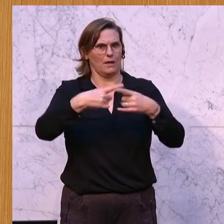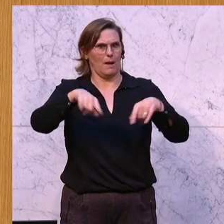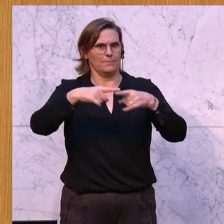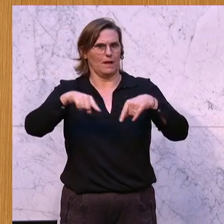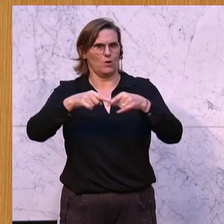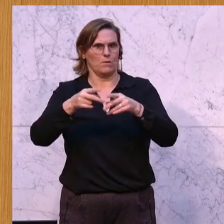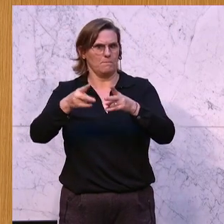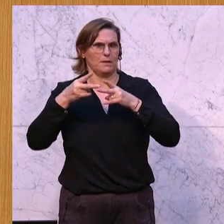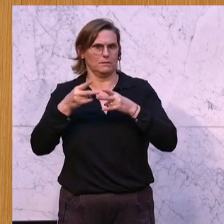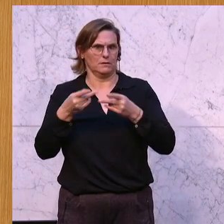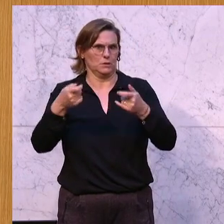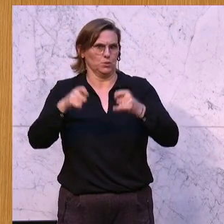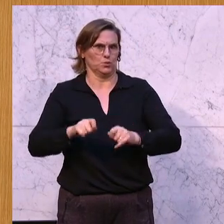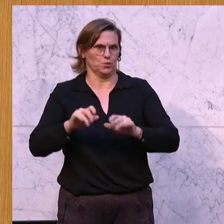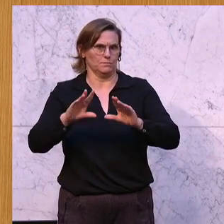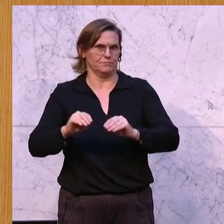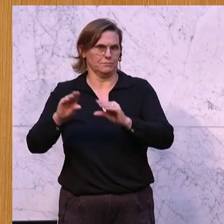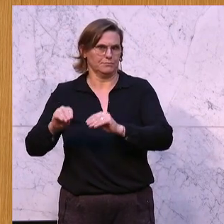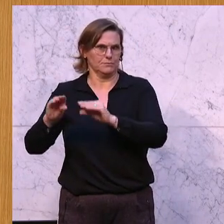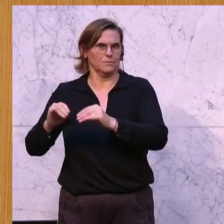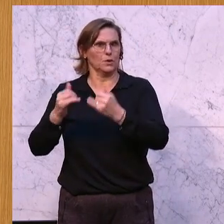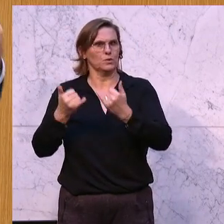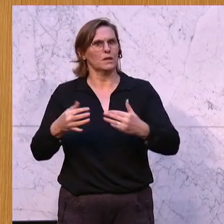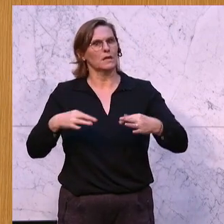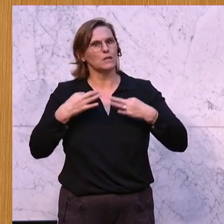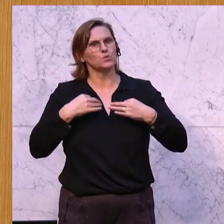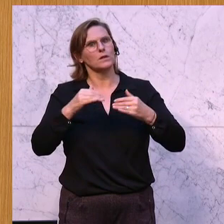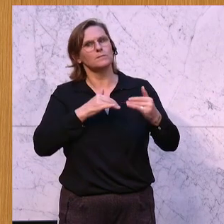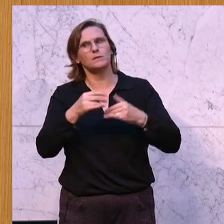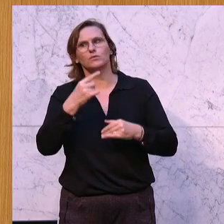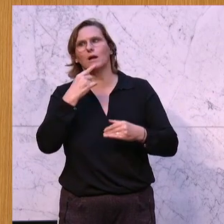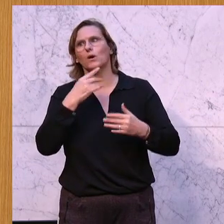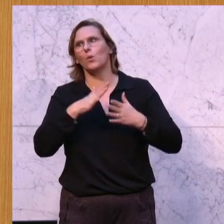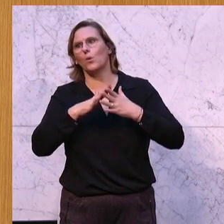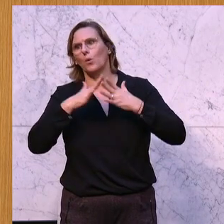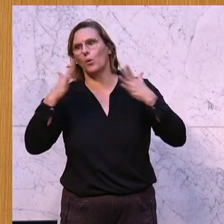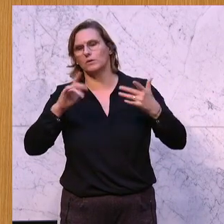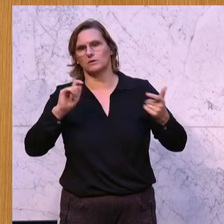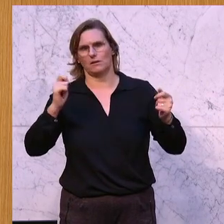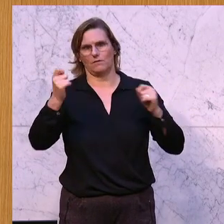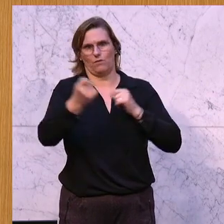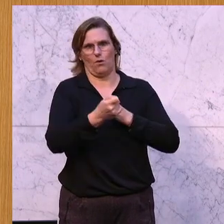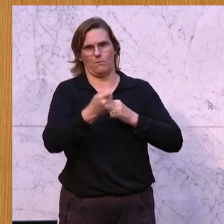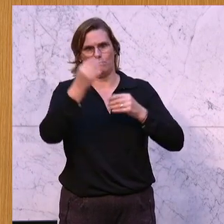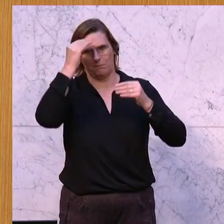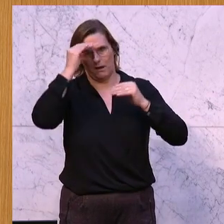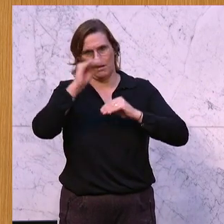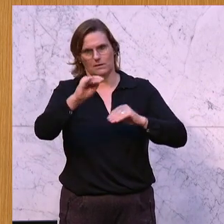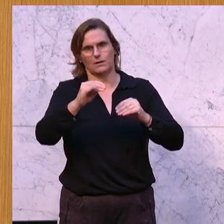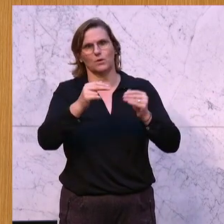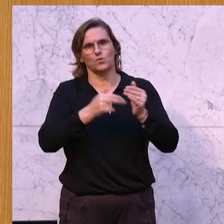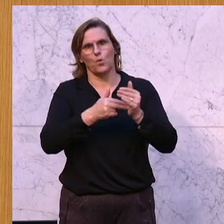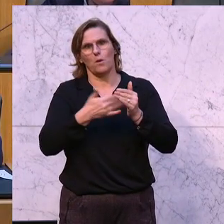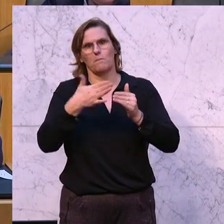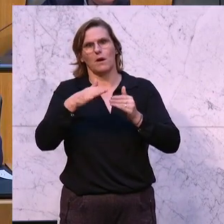gesagt, geschlossen. Und jetzt kommt der Gesundheitsminister mit der angeblich größten Gesundheitsreform aller Zeiten. Und was macht er? Er kippt noch mehr